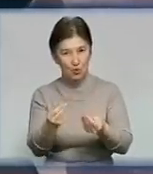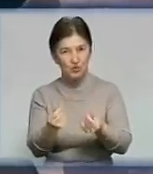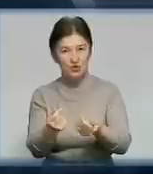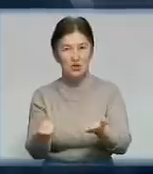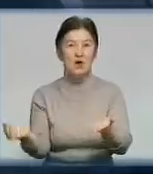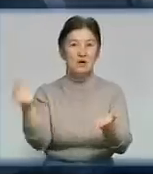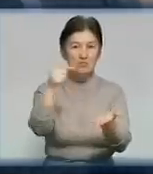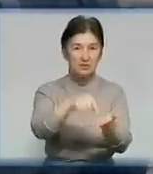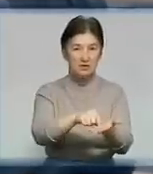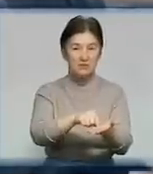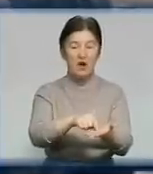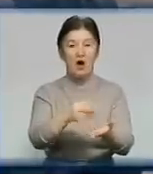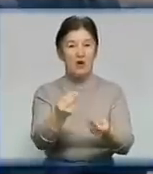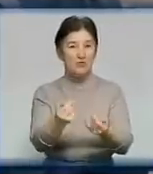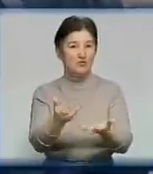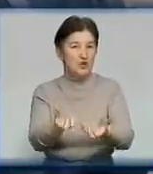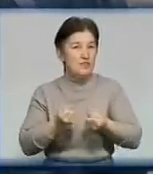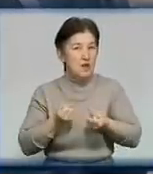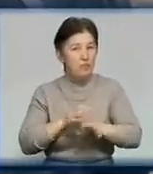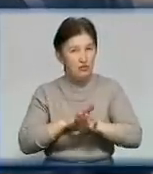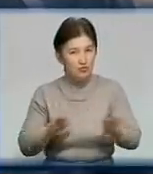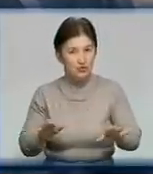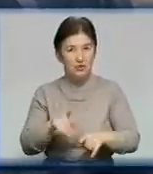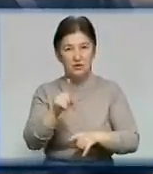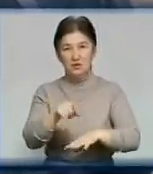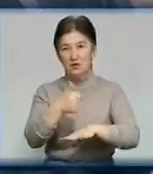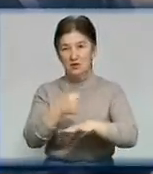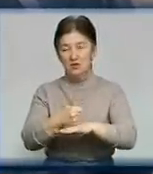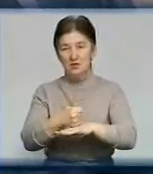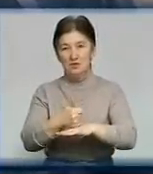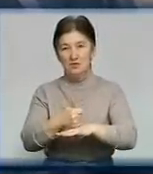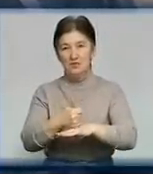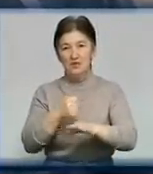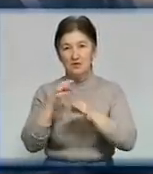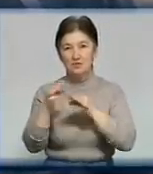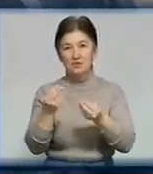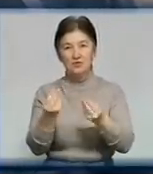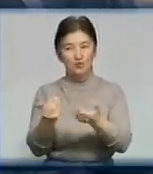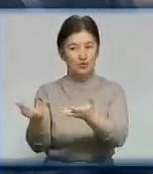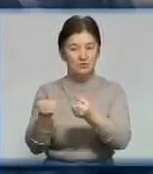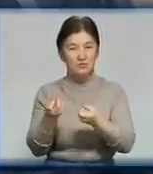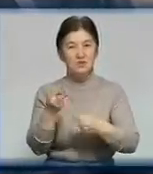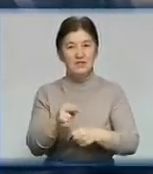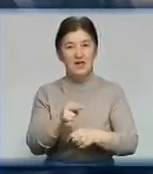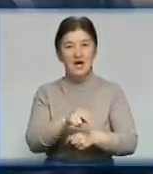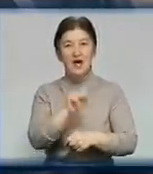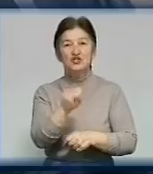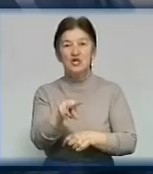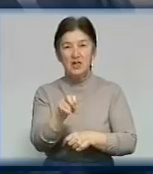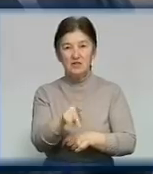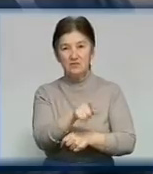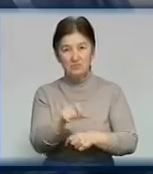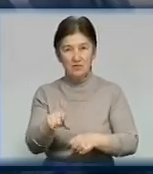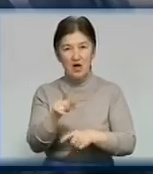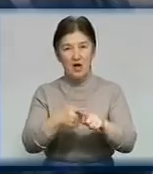отримали. Після спілкування з обласним головою Анатолією Дмитриєвичем Ревенком кошти були отримані для членів дільниць, але пан